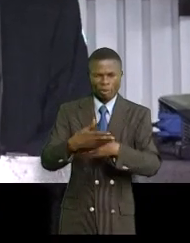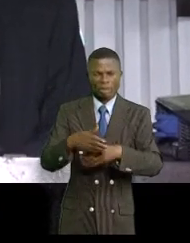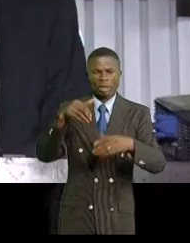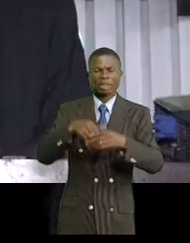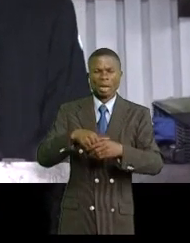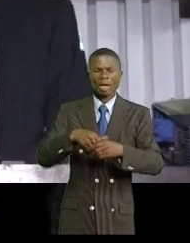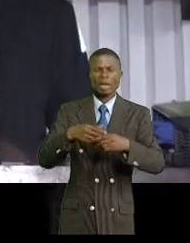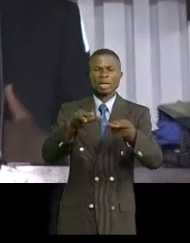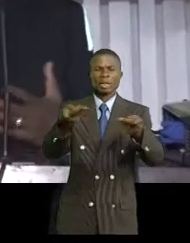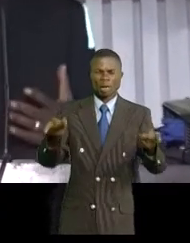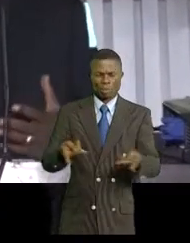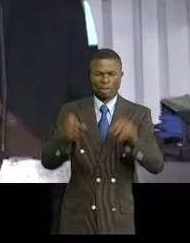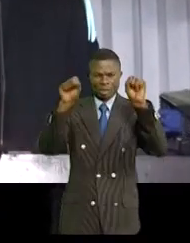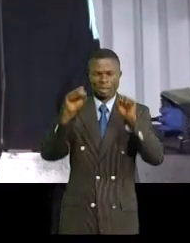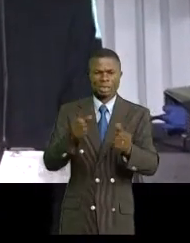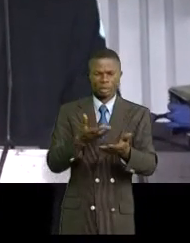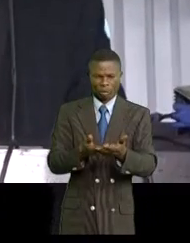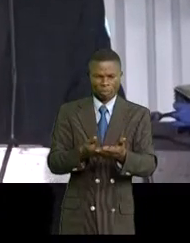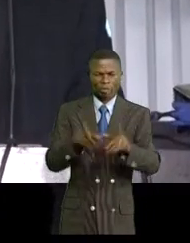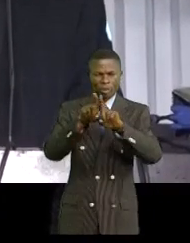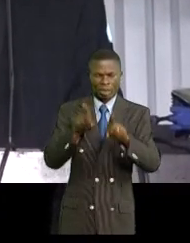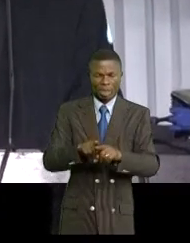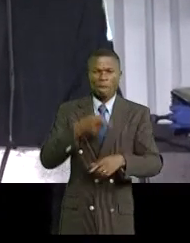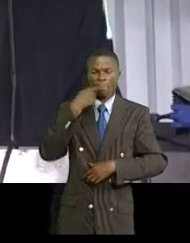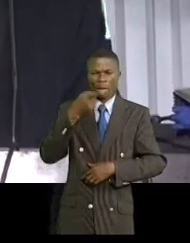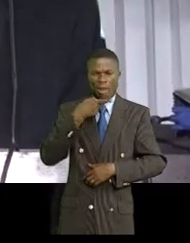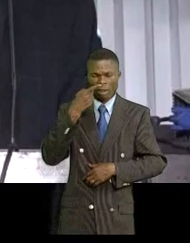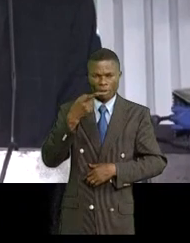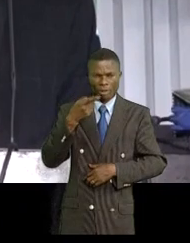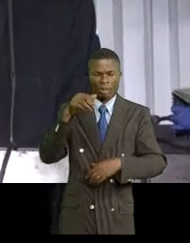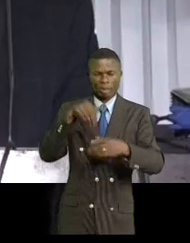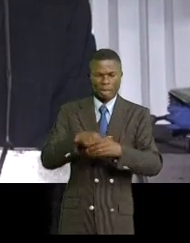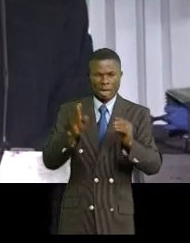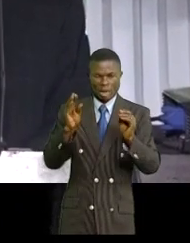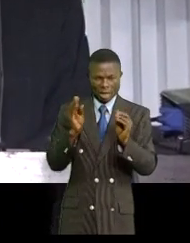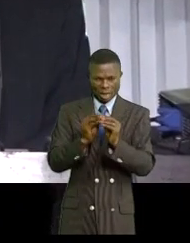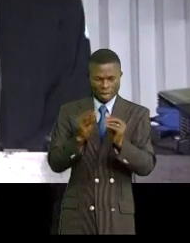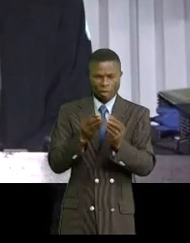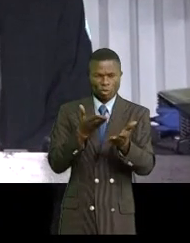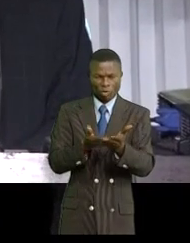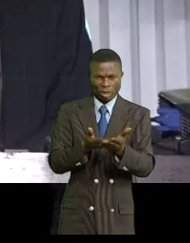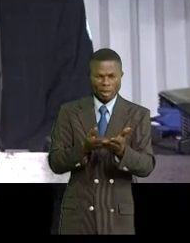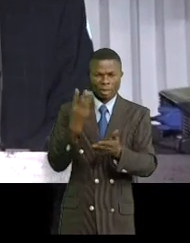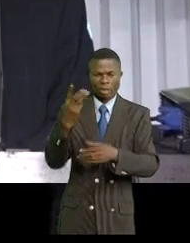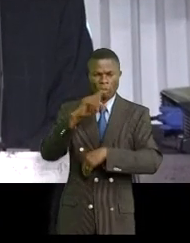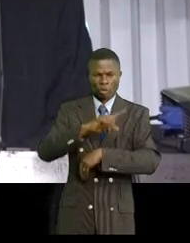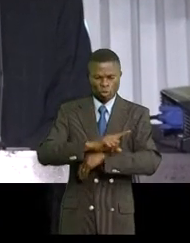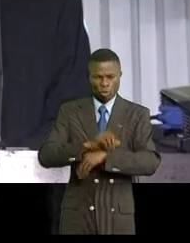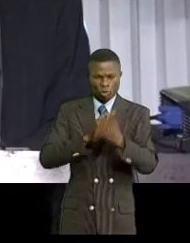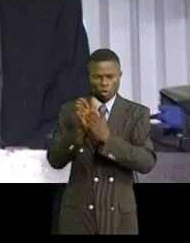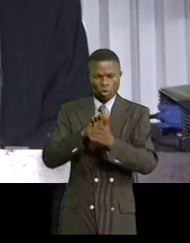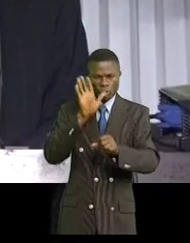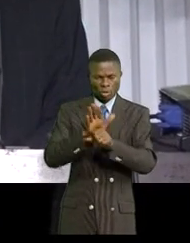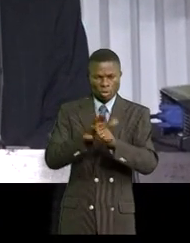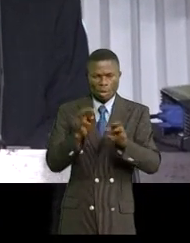sein de la Sistema. Il a été également dit au cours de ces travaux et l'accent a été mis sur